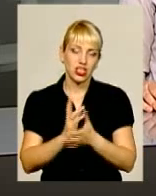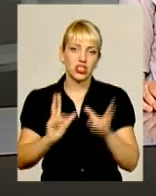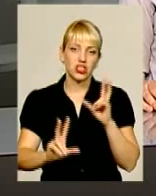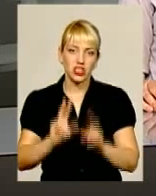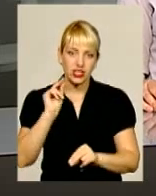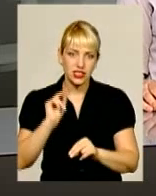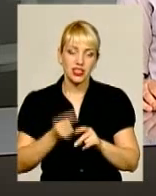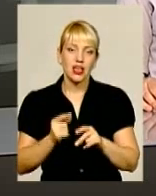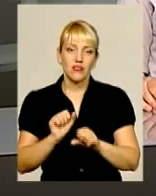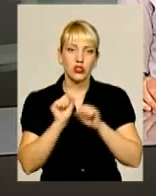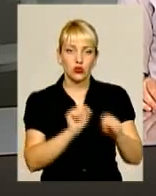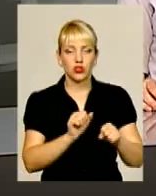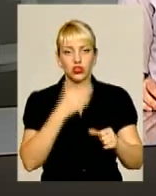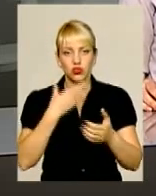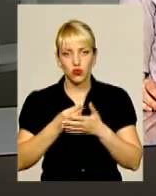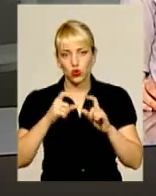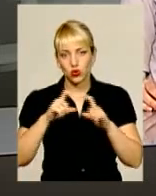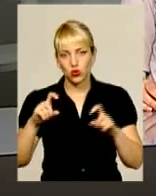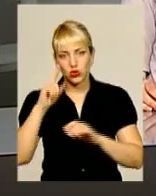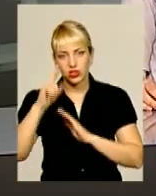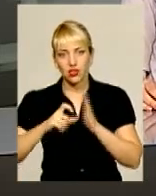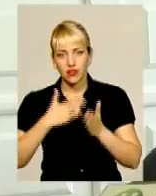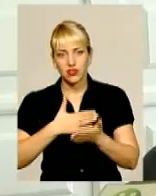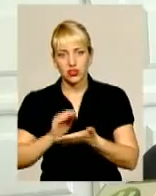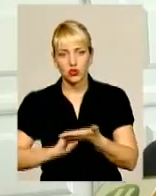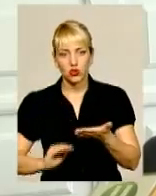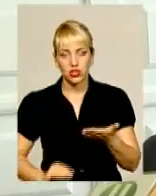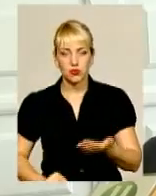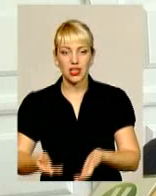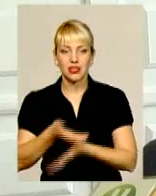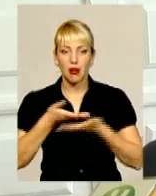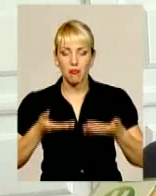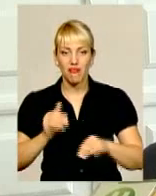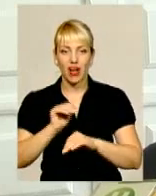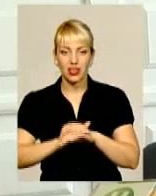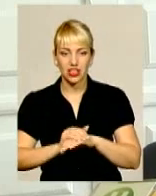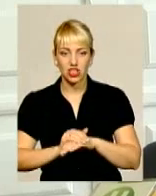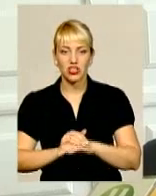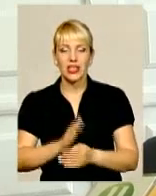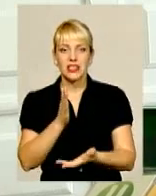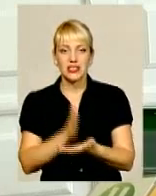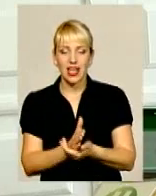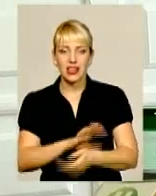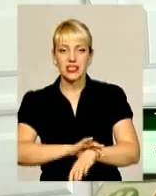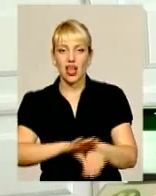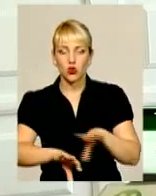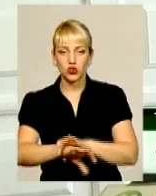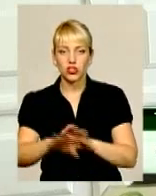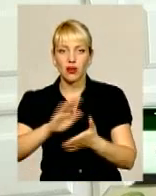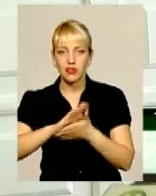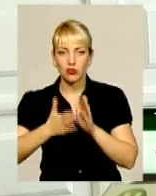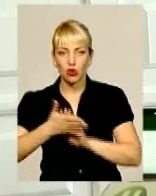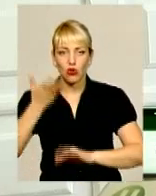відстояти школу, дізнавалася Тетяна Пресекар. Ми фактично стали заручниками ситуації,